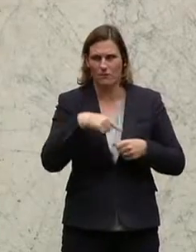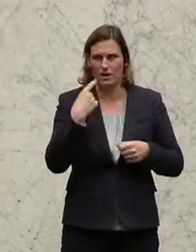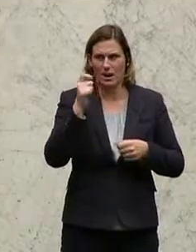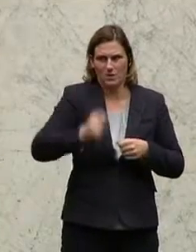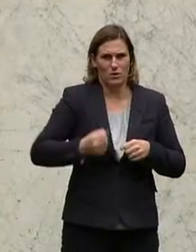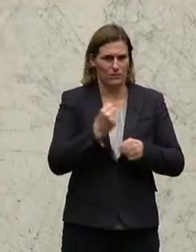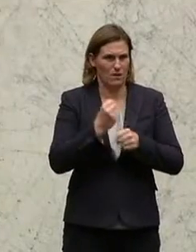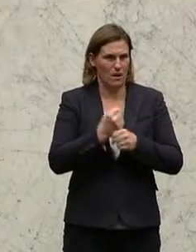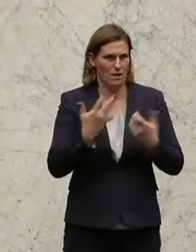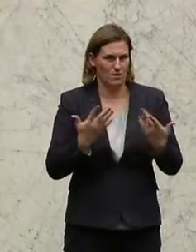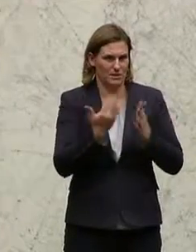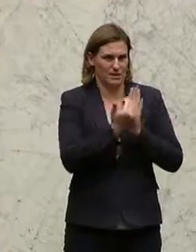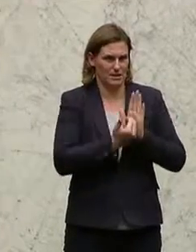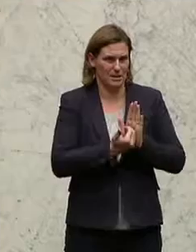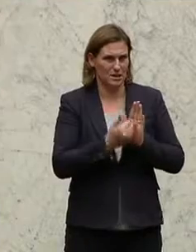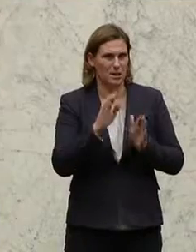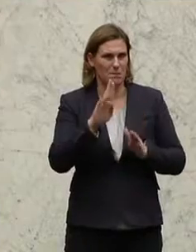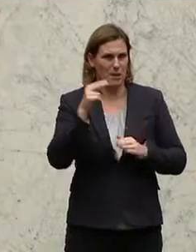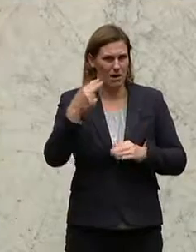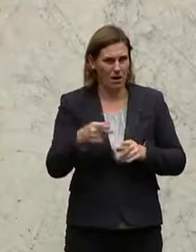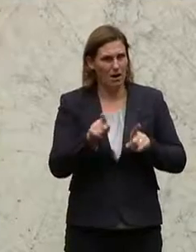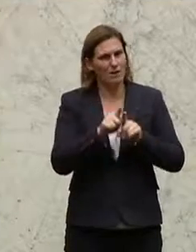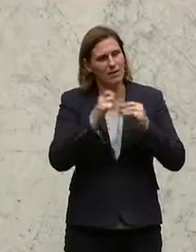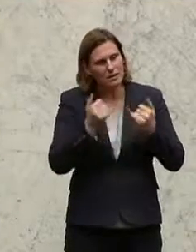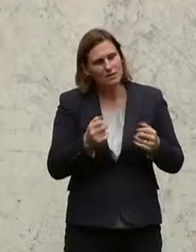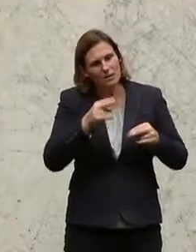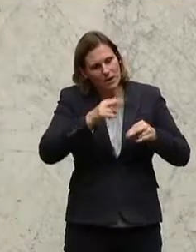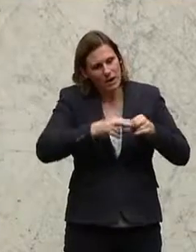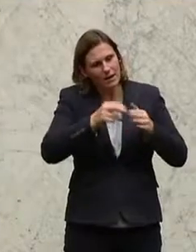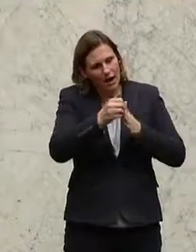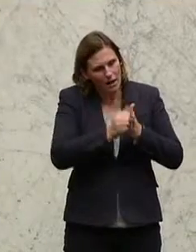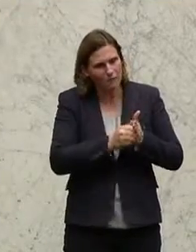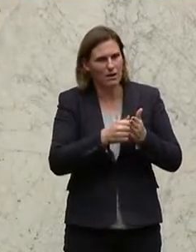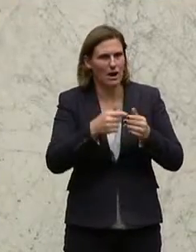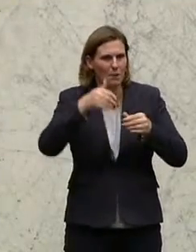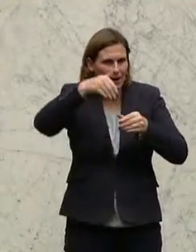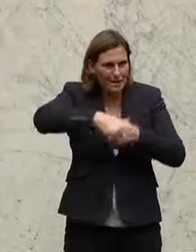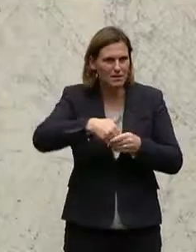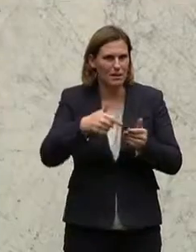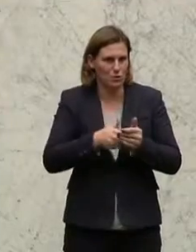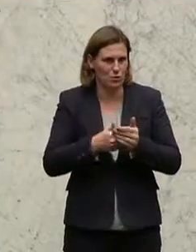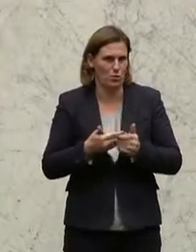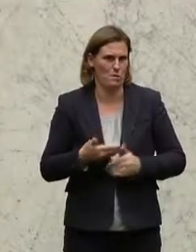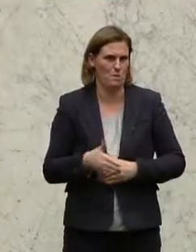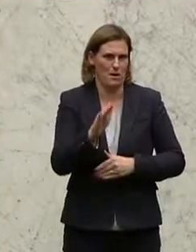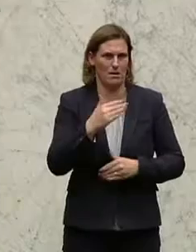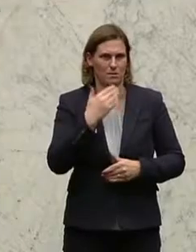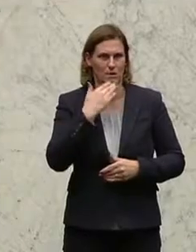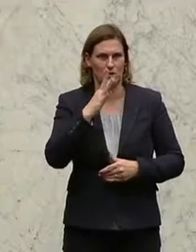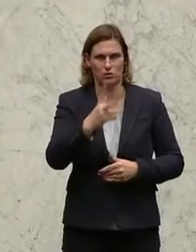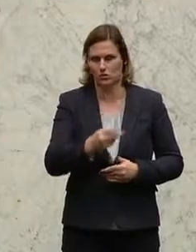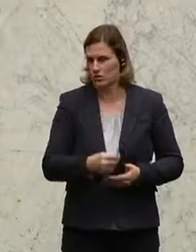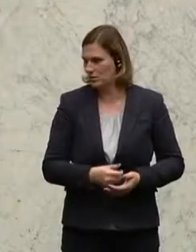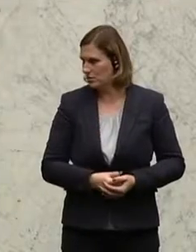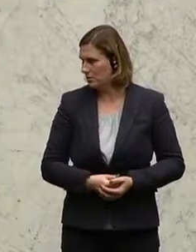Gesetze machen. Bezirkshauptmannschaften, ein Anstoß, aber eigentlich geht es um mehr. Dankeschön. Gabriela Moser, Rechnungshof